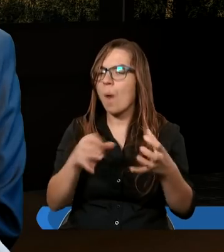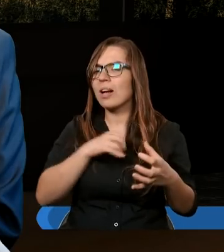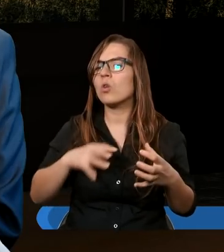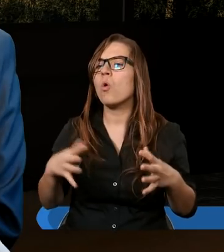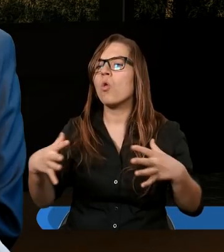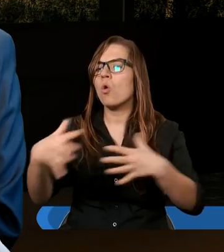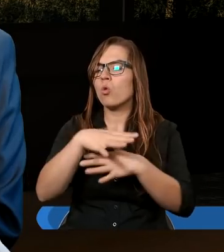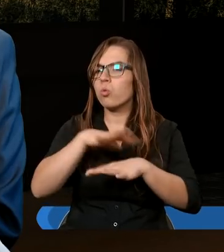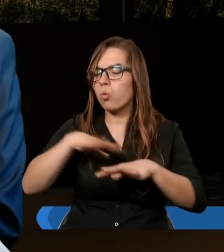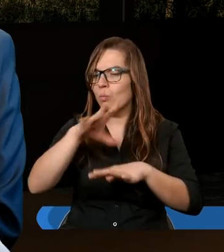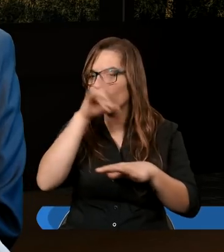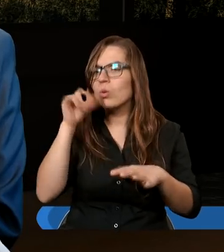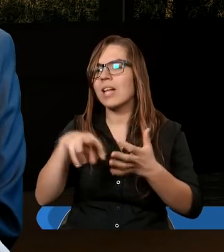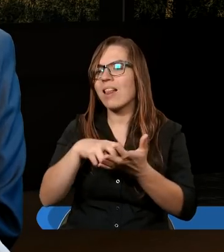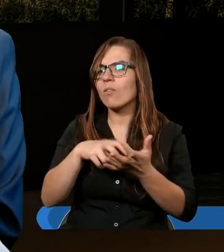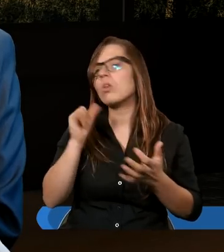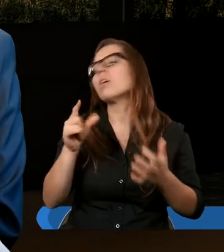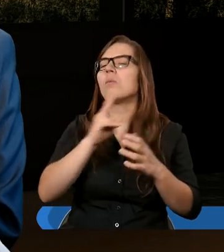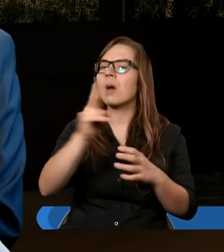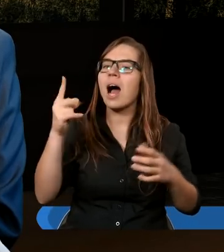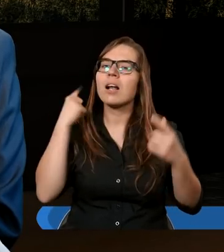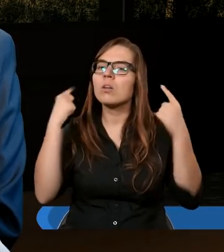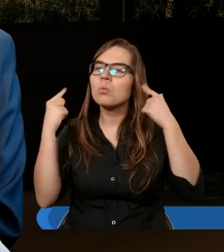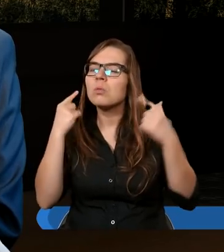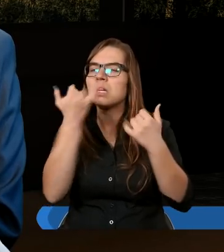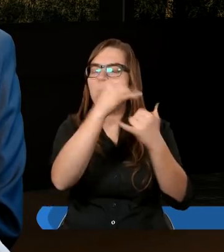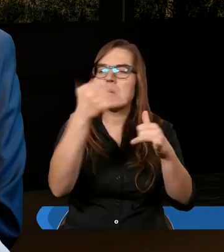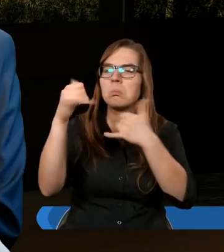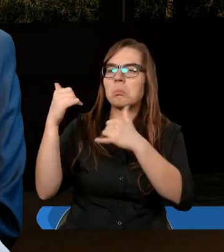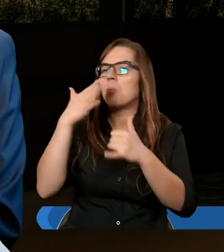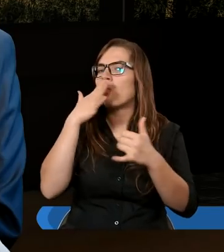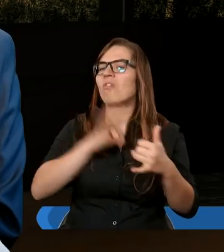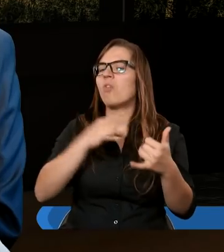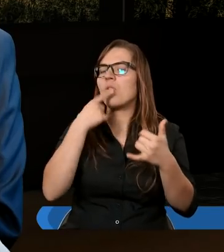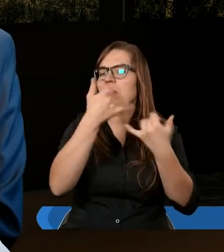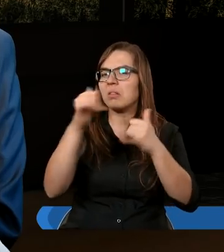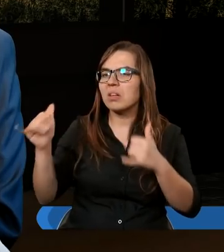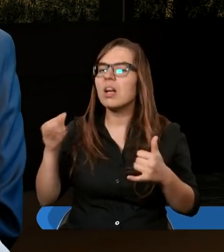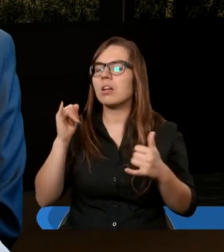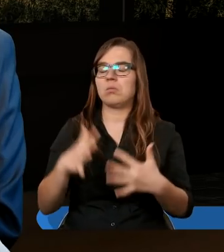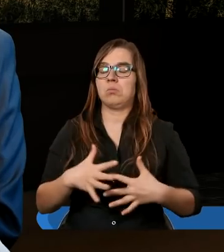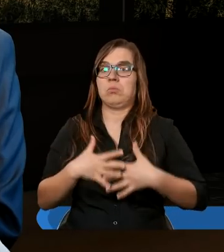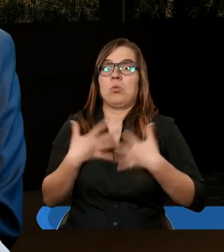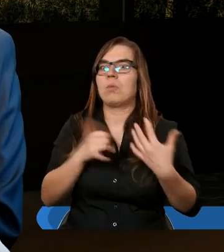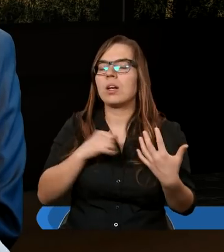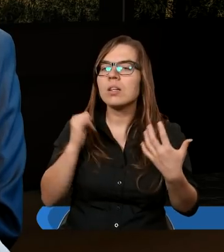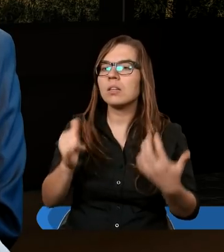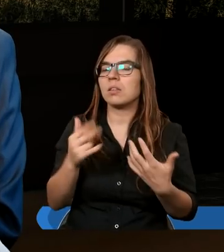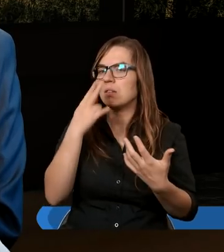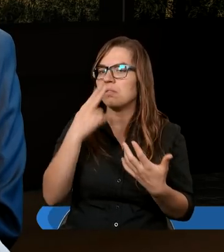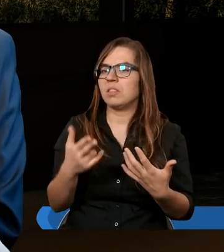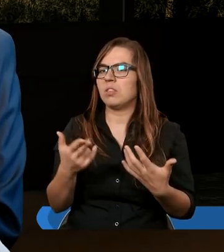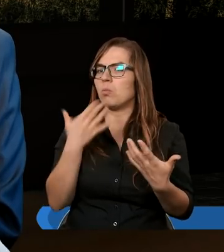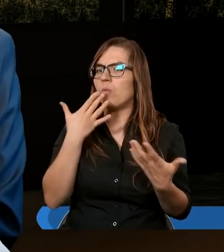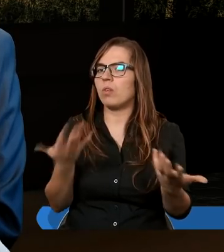tłum i zatrwożył się, bo każdy słyszał ich mówiących w swoim języku. I zdumieli się, i dziwili,